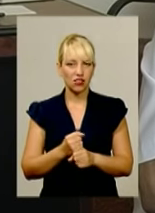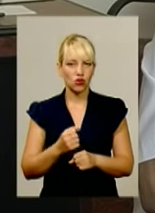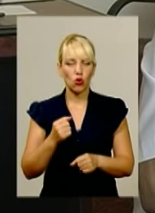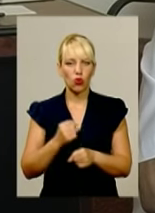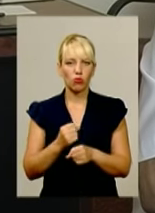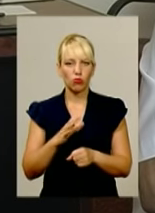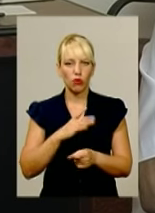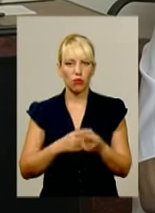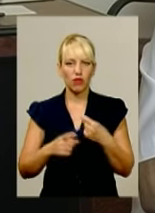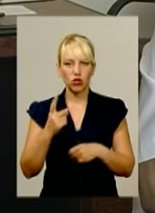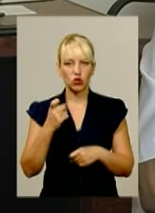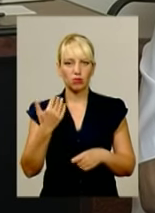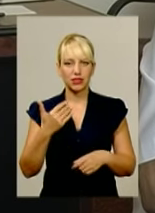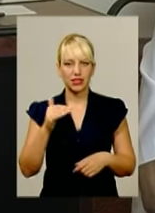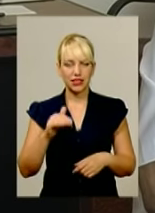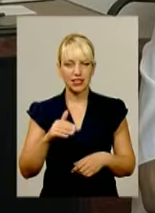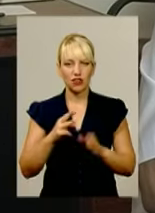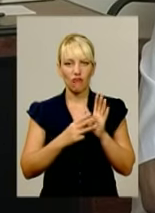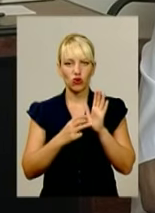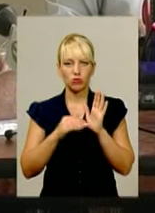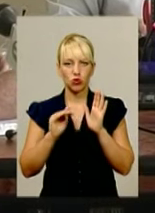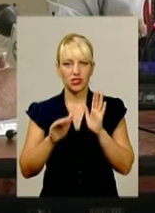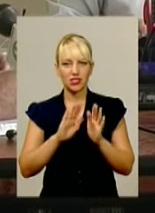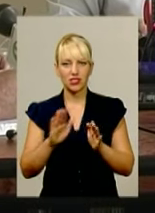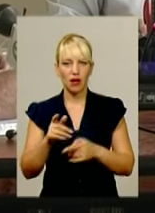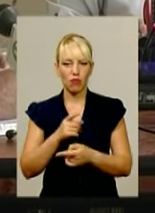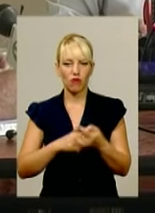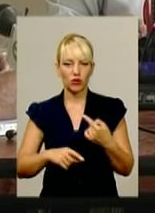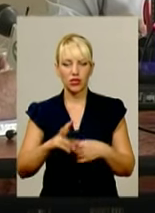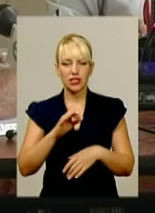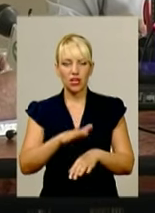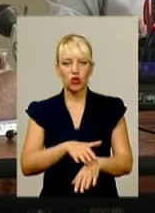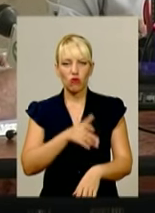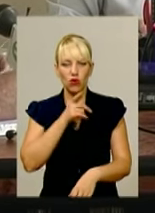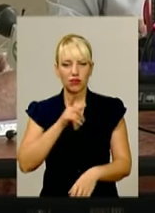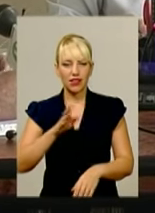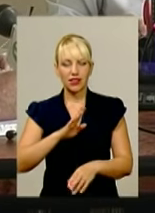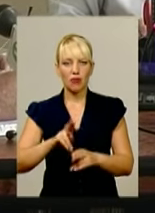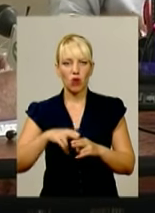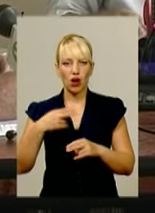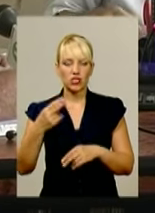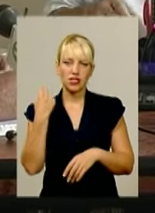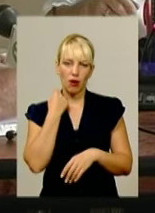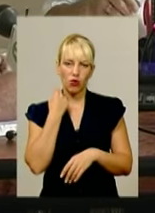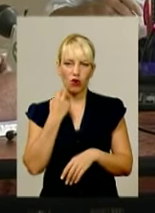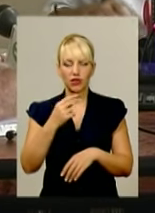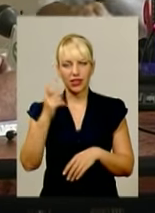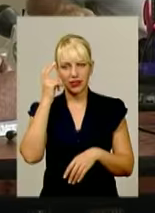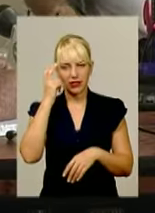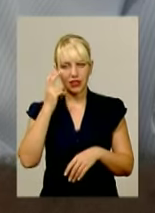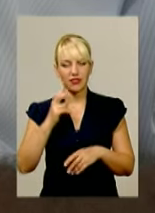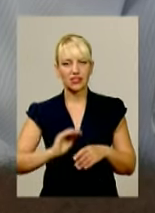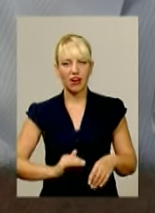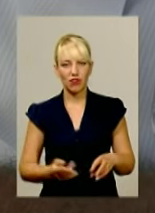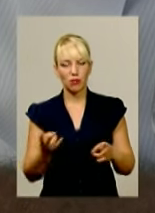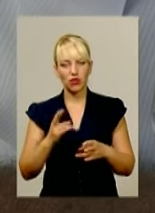тисяч, 800 тисяч залишилося не повернутих. За довготривале непогашення заборгованості київська фірма-підрядник мала б